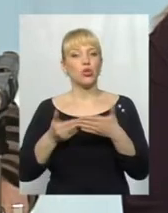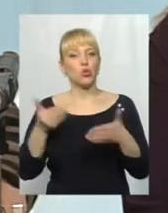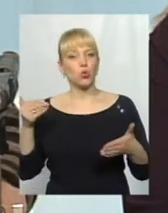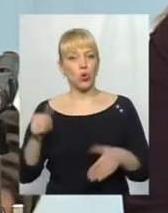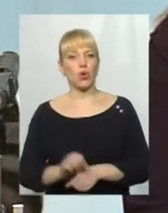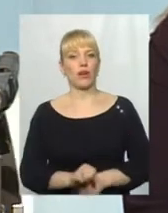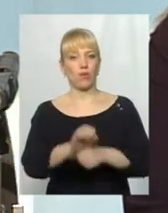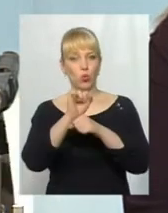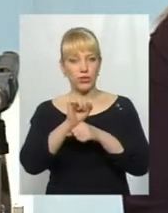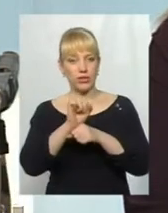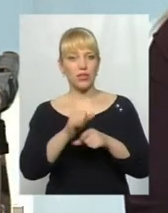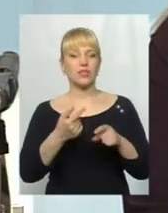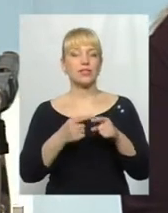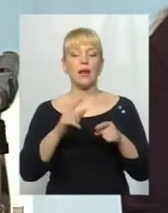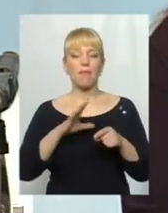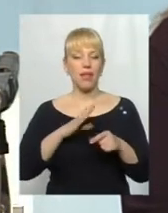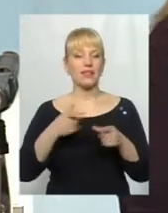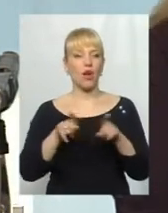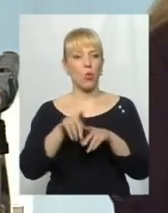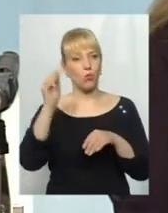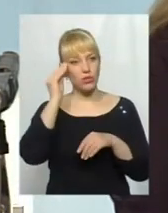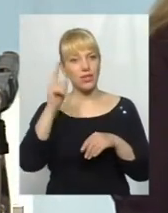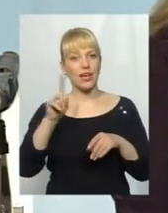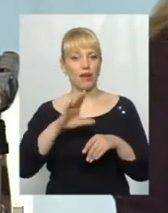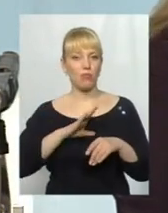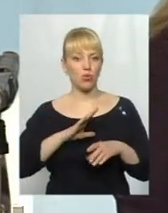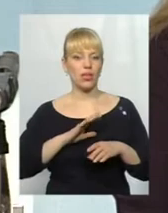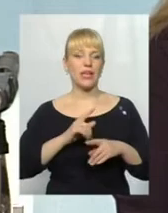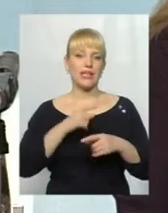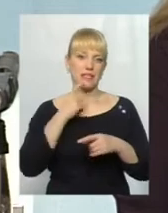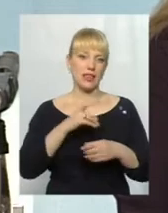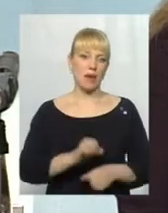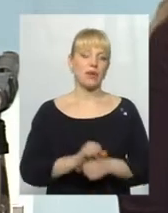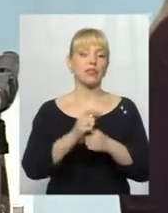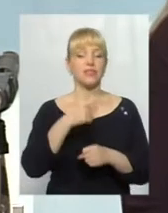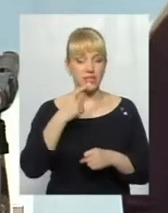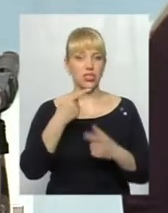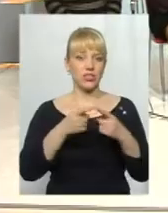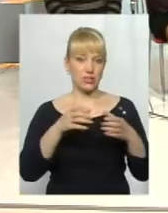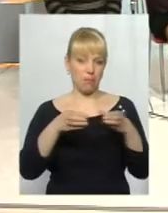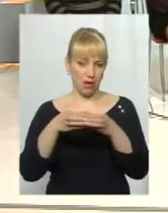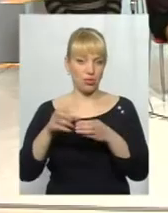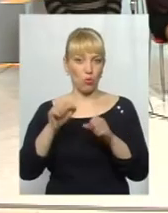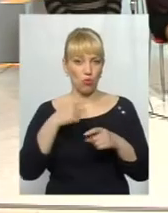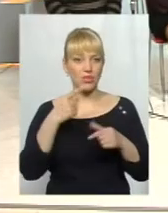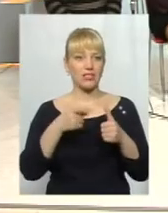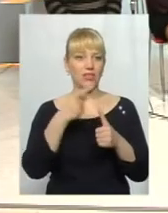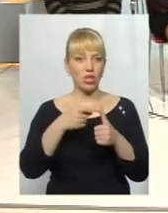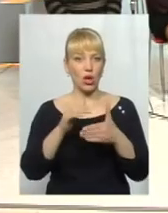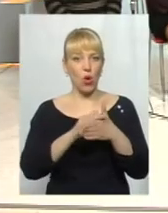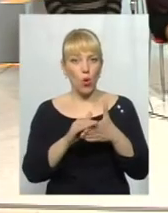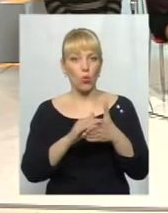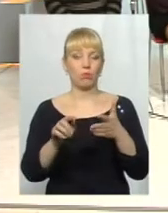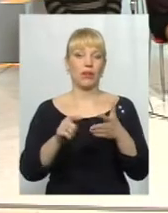зовсім не ту, яка була висловлена громадськими активістами на Майдані. Ви можете назвати ці партії? Ви можете назвати ці групи, ці